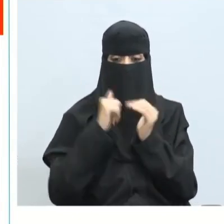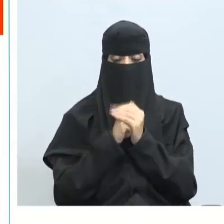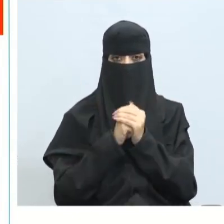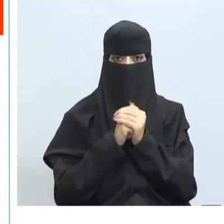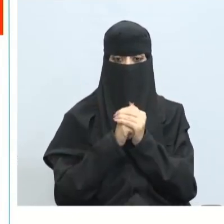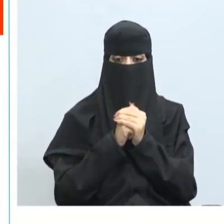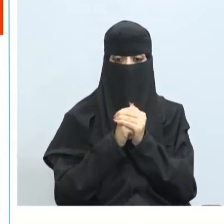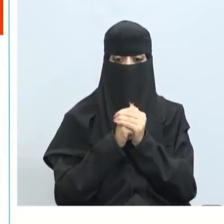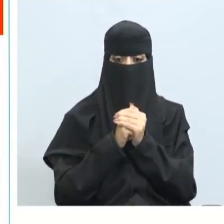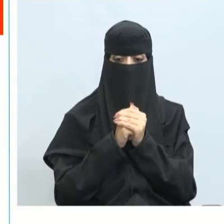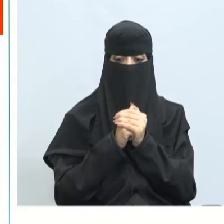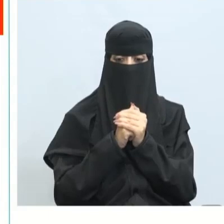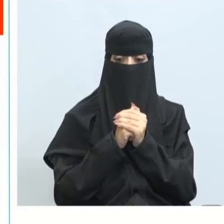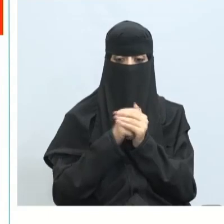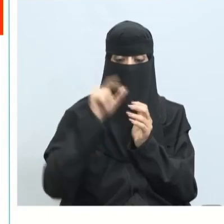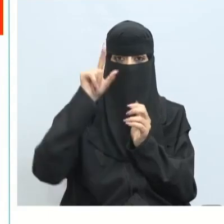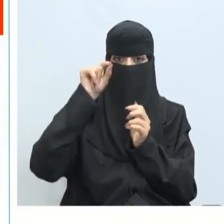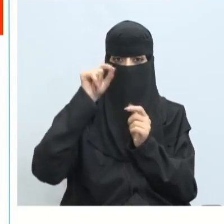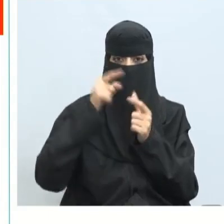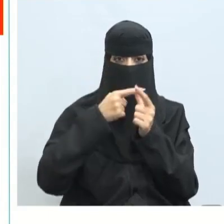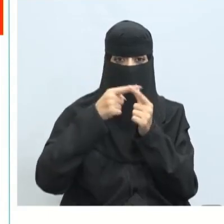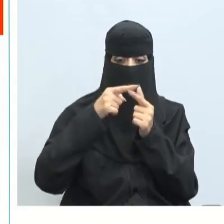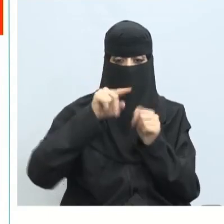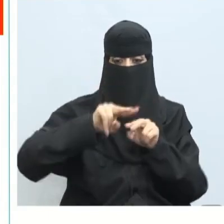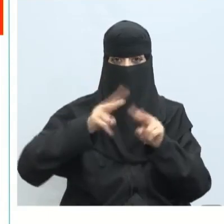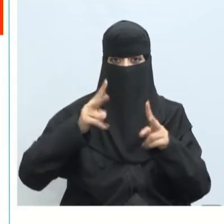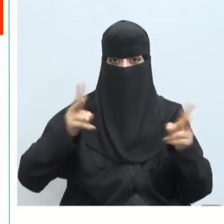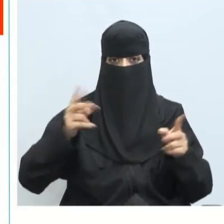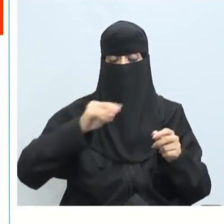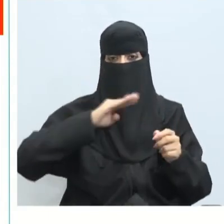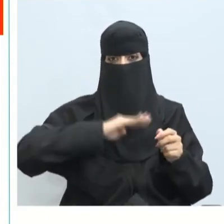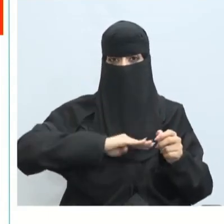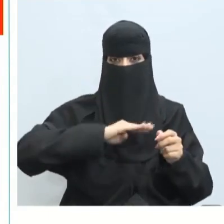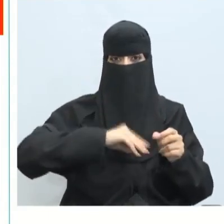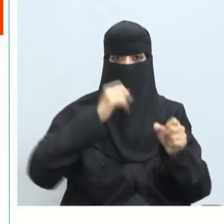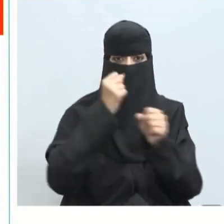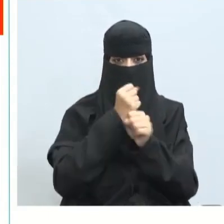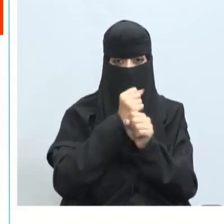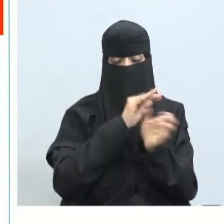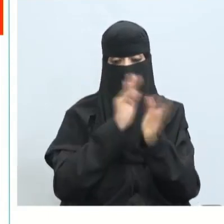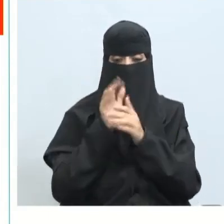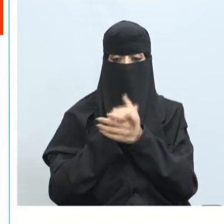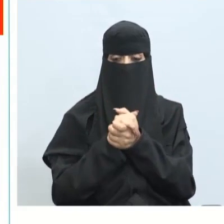بعد ذلك سنميز بين أنواع ضغوط العمل